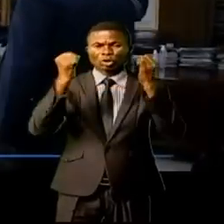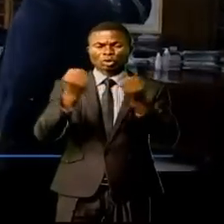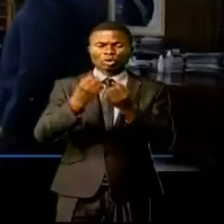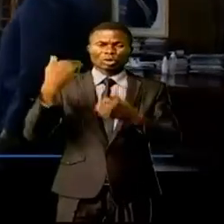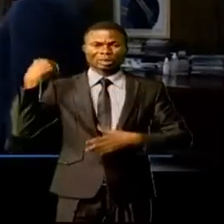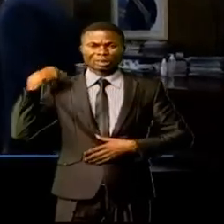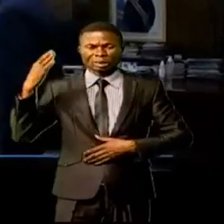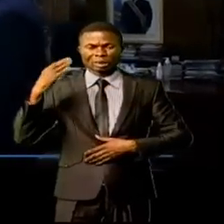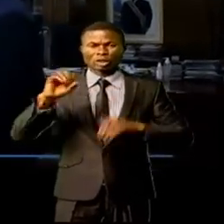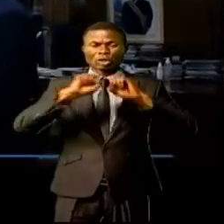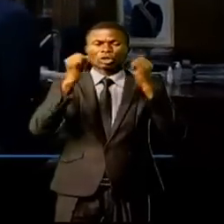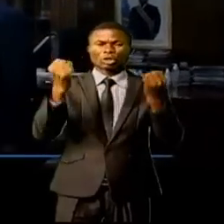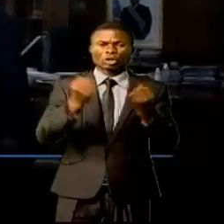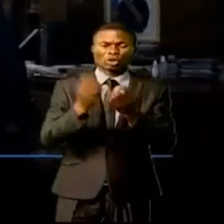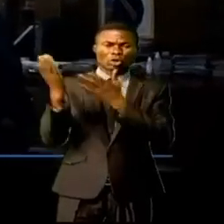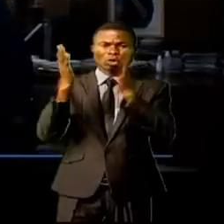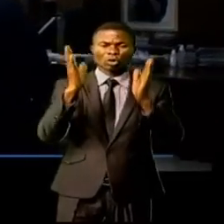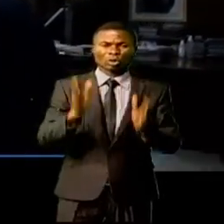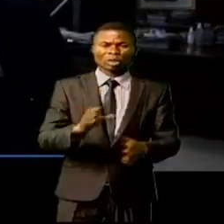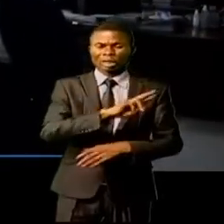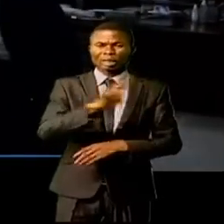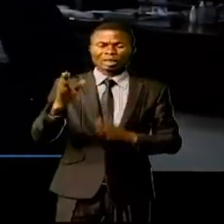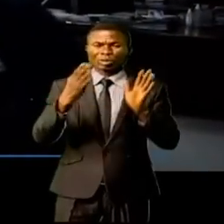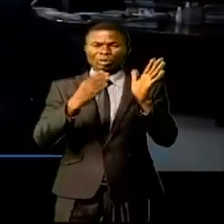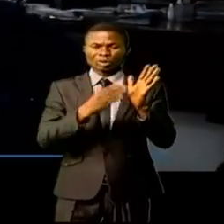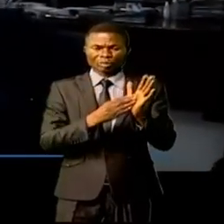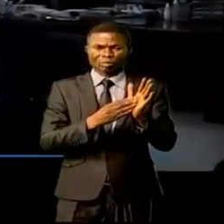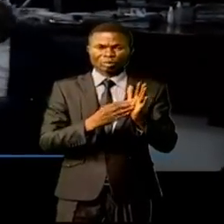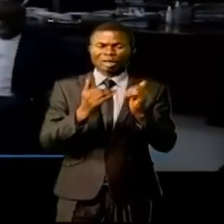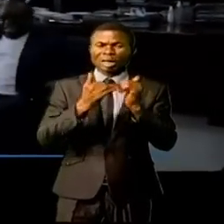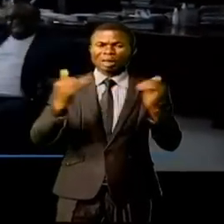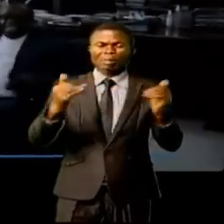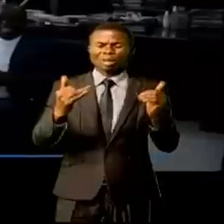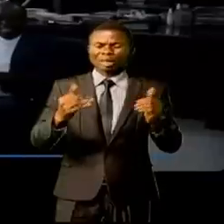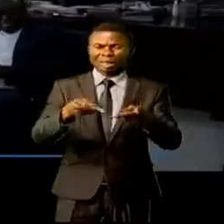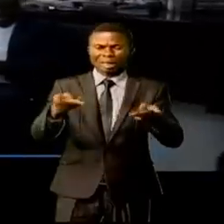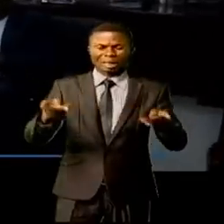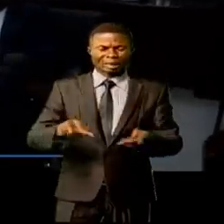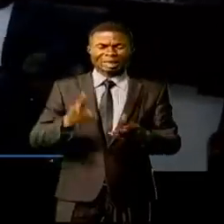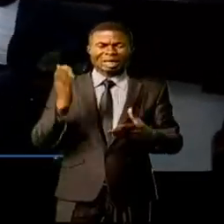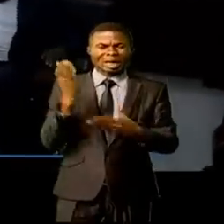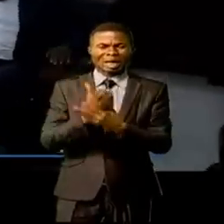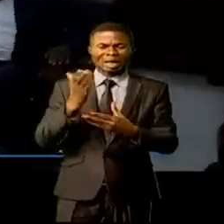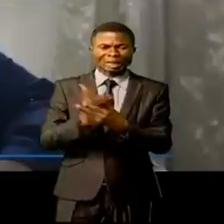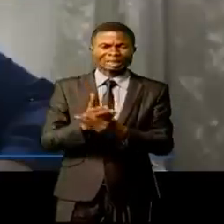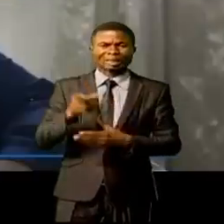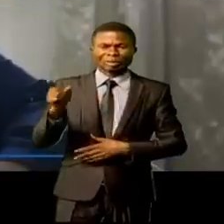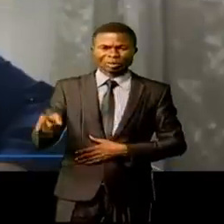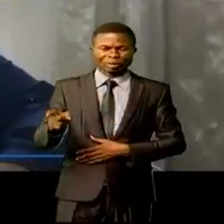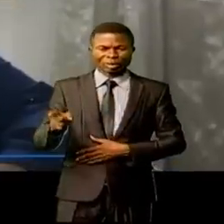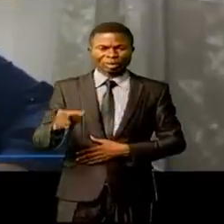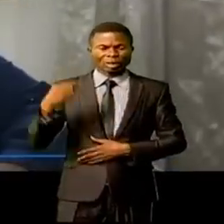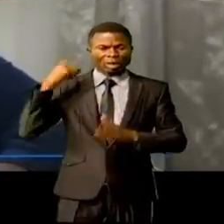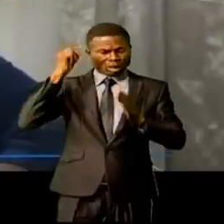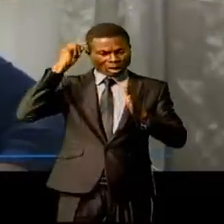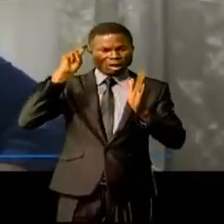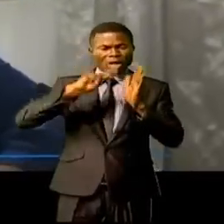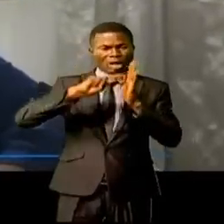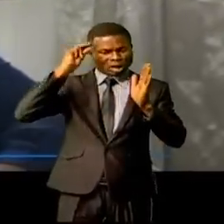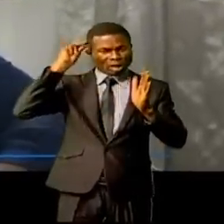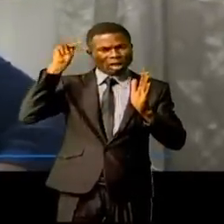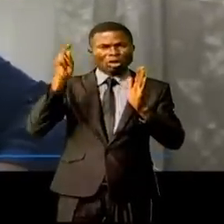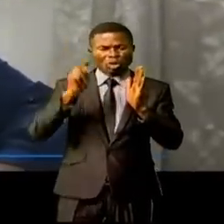en société commerciale de 2008, les sécurités foncières guettent leur patrimoine foncier. Le gouvernement de la République